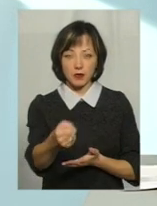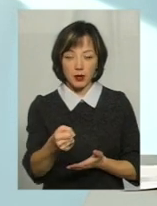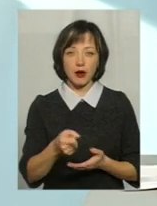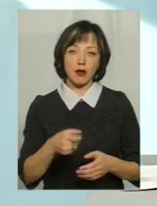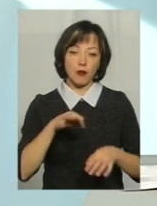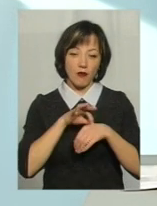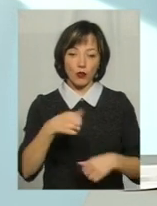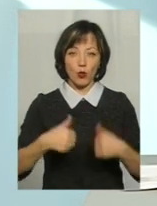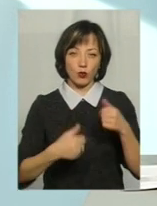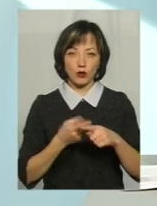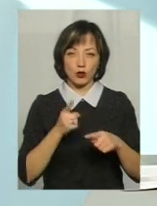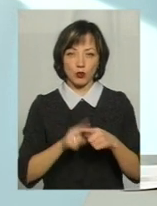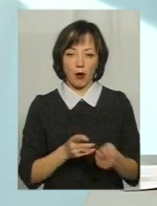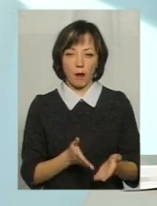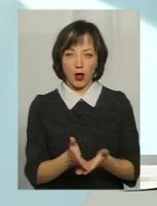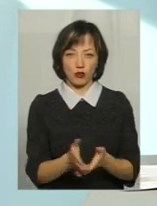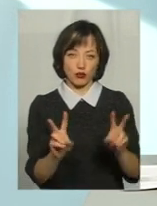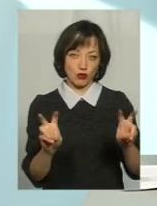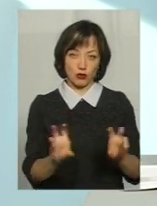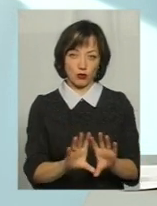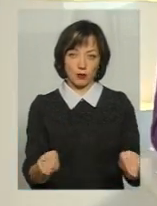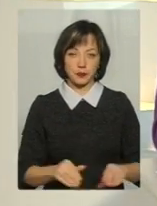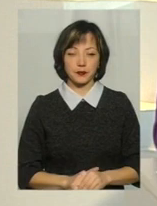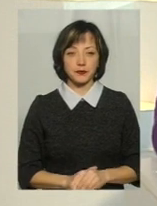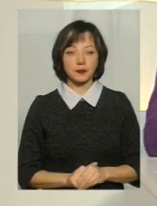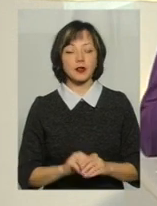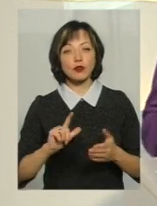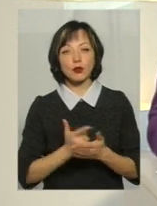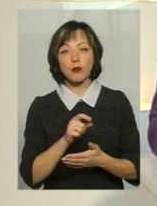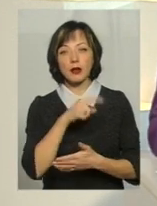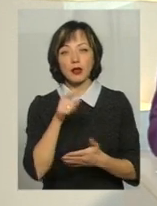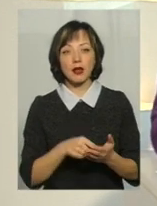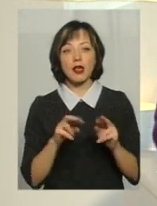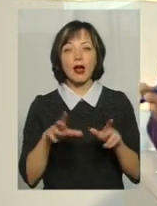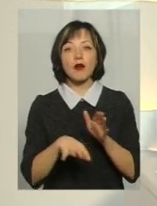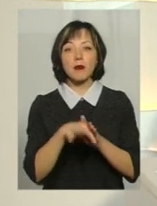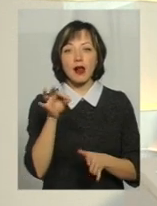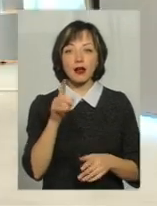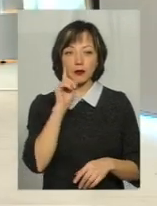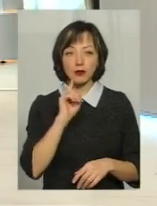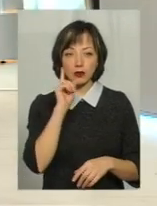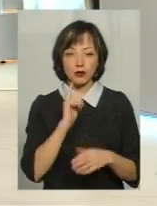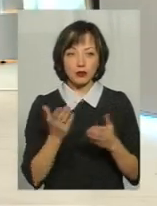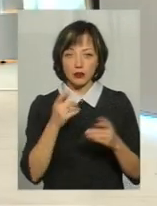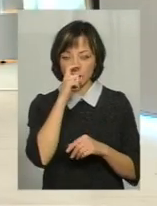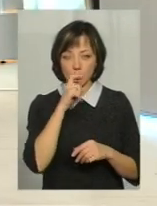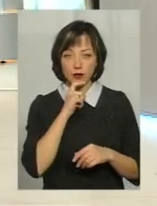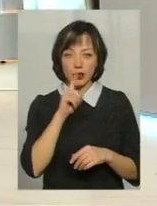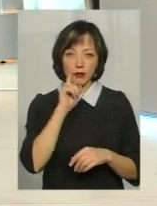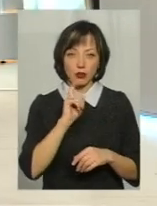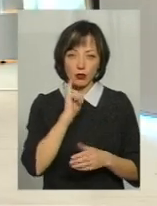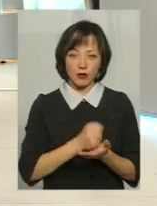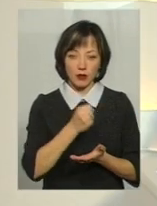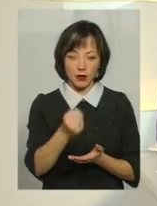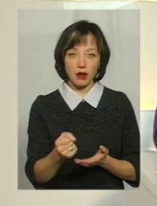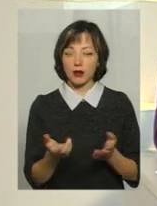проводимо конкурс по даним маршрутам. Знову ж таки, питання, як ви вибираєте тимчасових? Тому що, ну, тут якось так воно не зрозуміло, тимчасових,